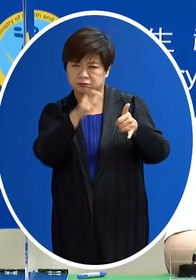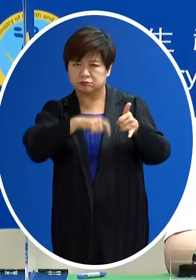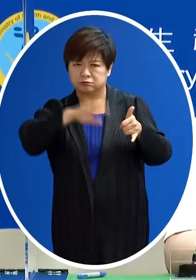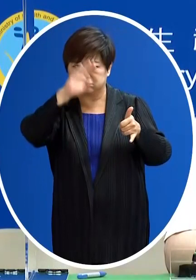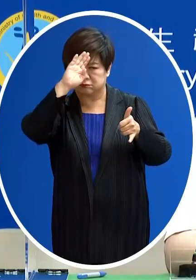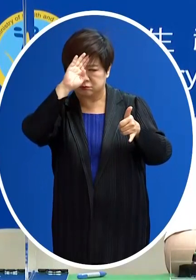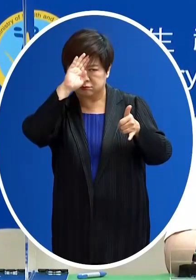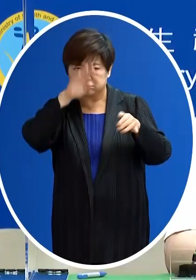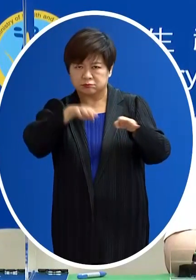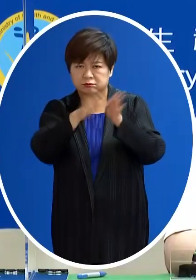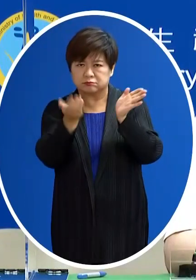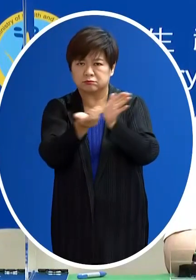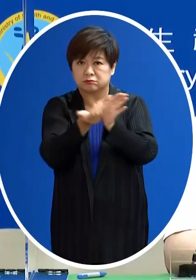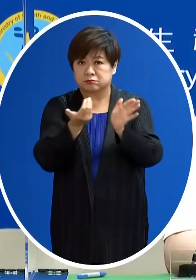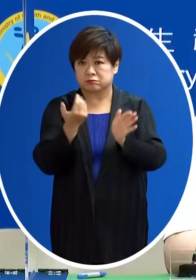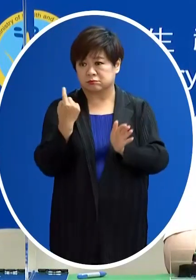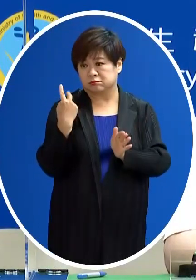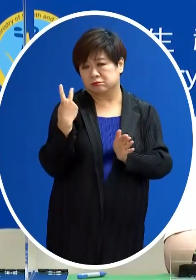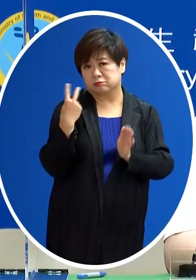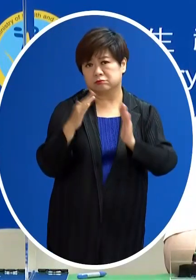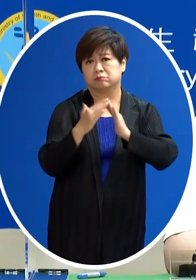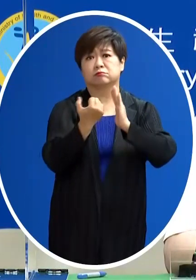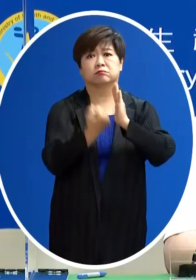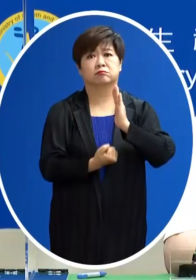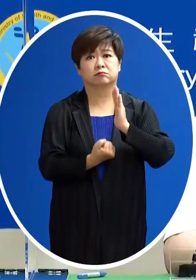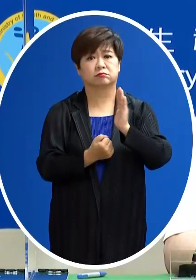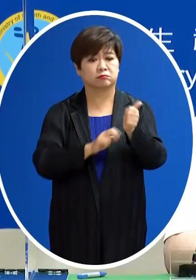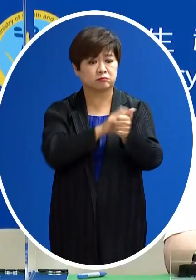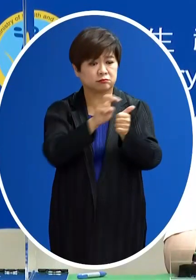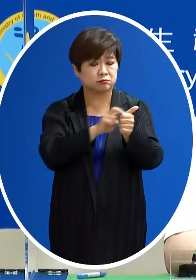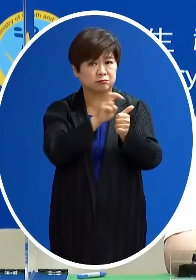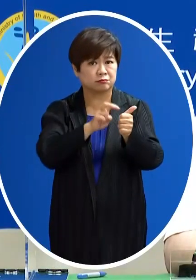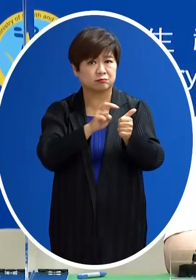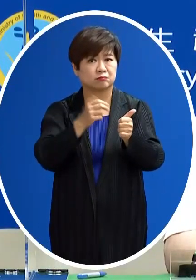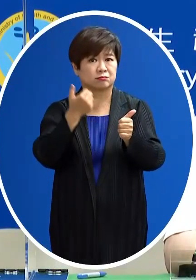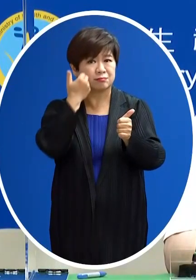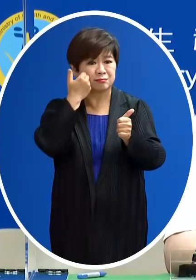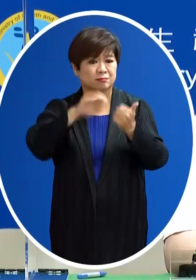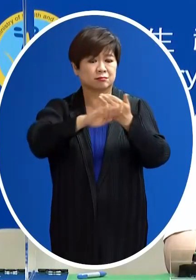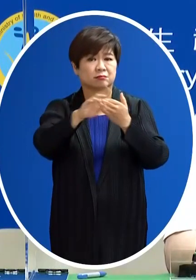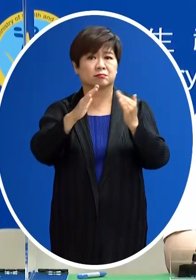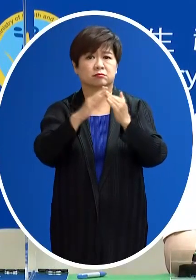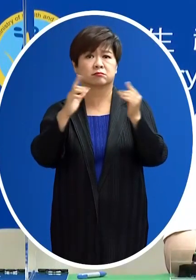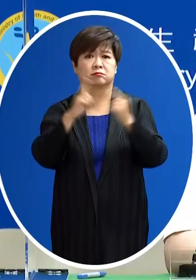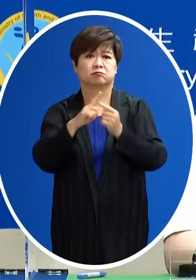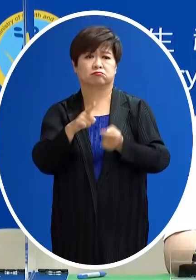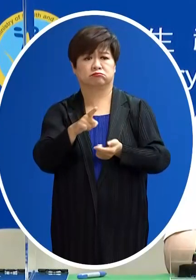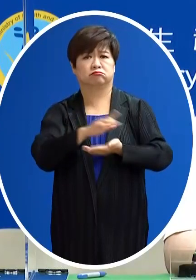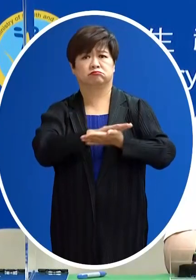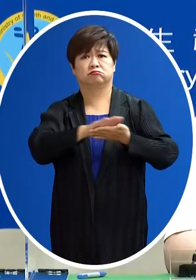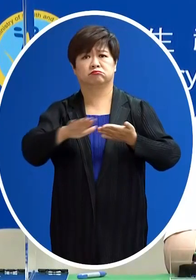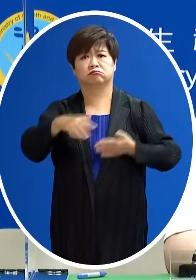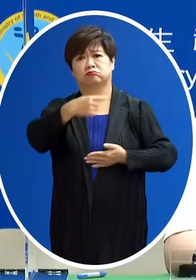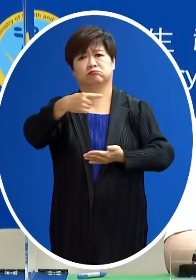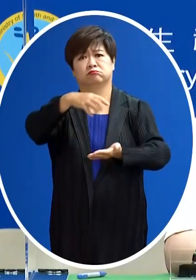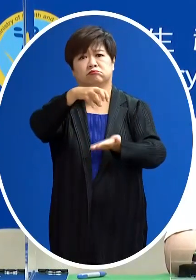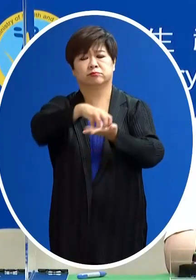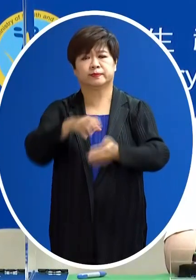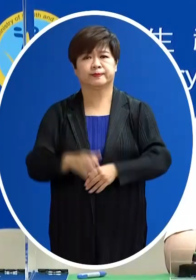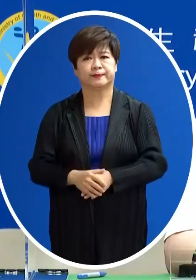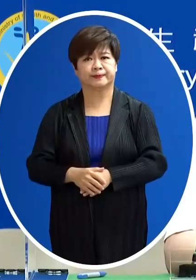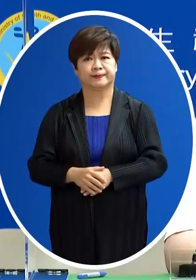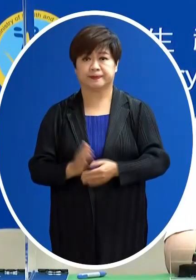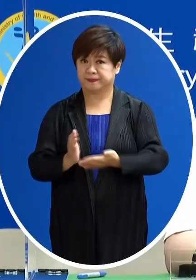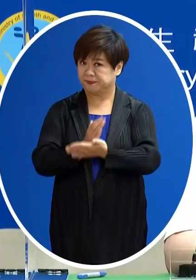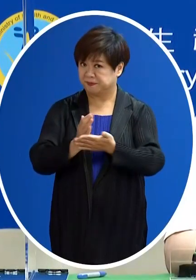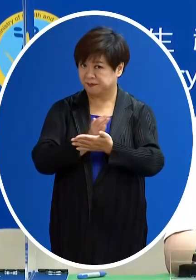天都沒有出門 都在家裡面那家裡面照顧他的這個另外一位家人也沒有確診 所以目前還是認為說 比較